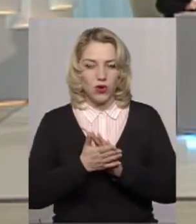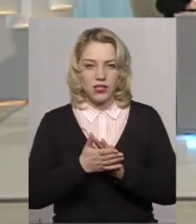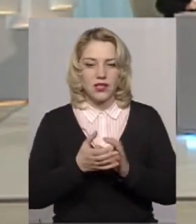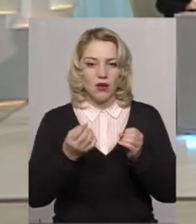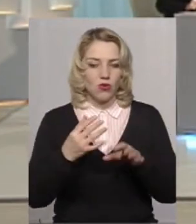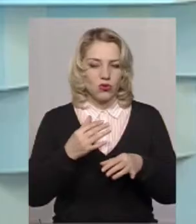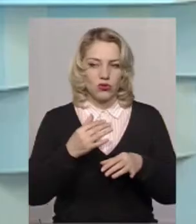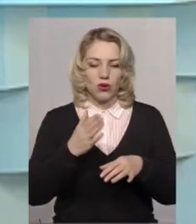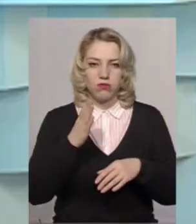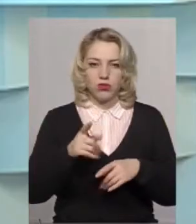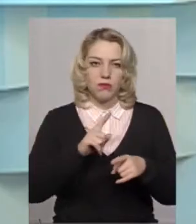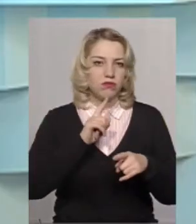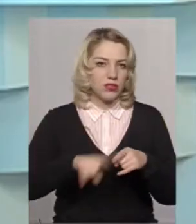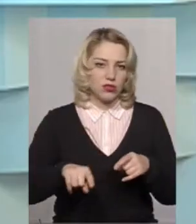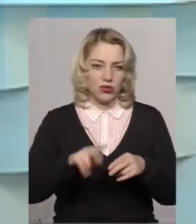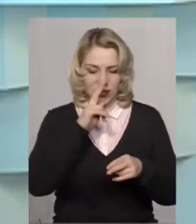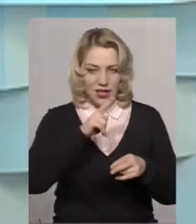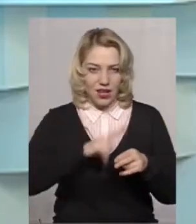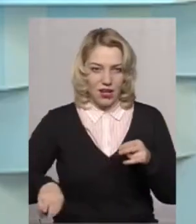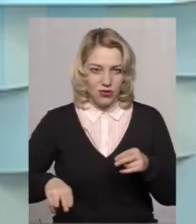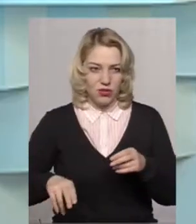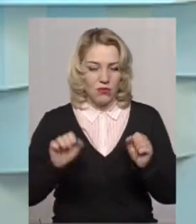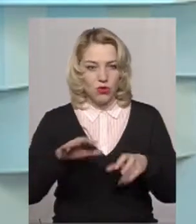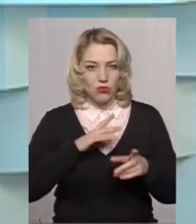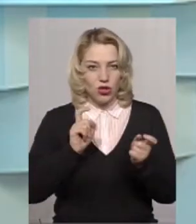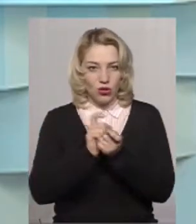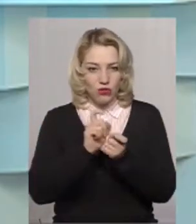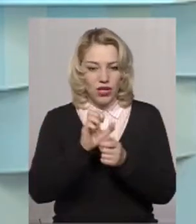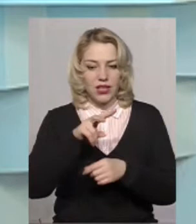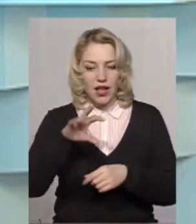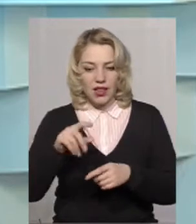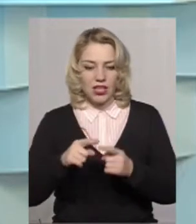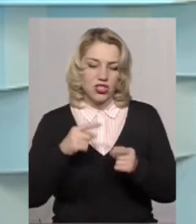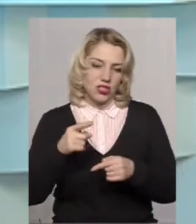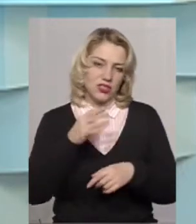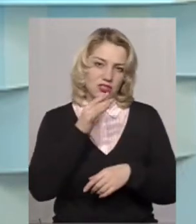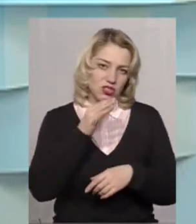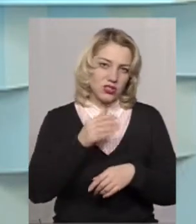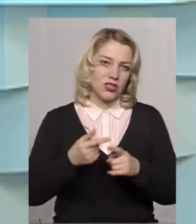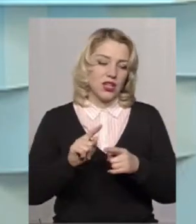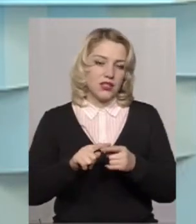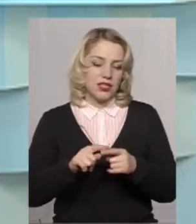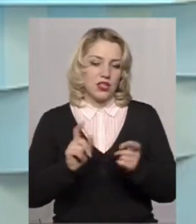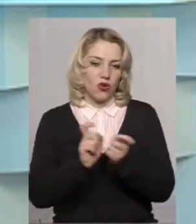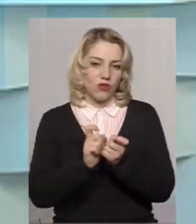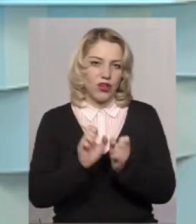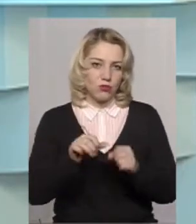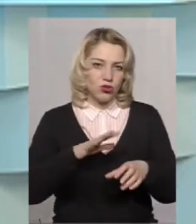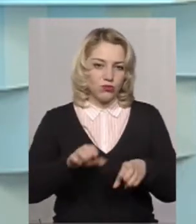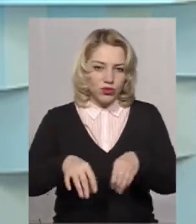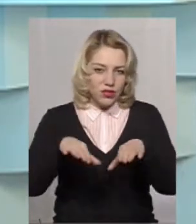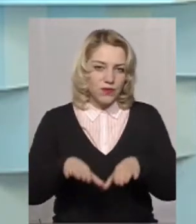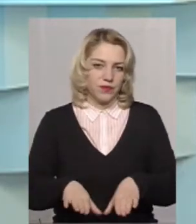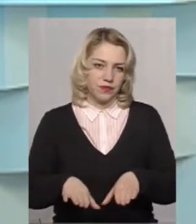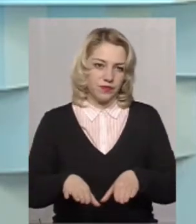бути, ну, вони дуже швидко зникають. Да, може бути конфлікт, але через певний період цей конфлікт може бути розв